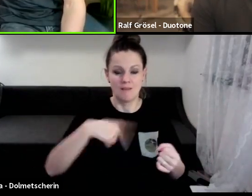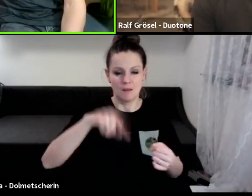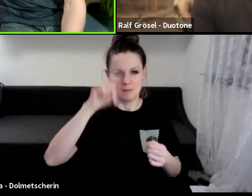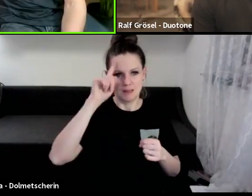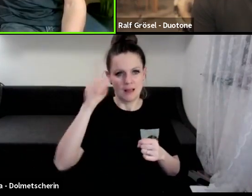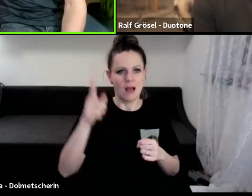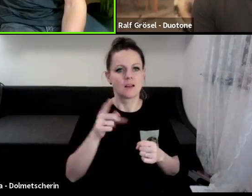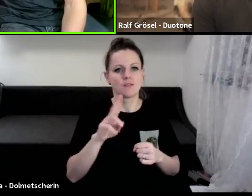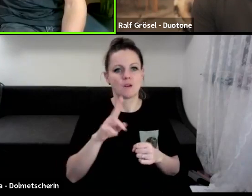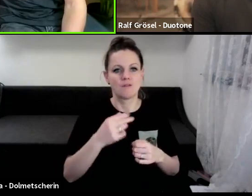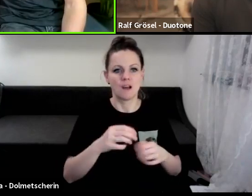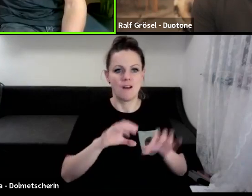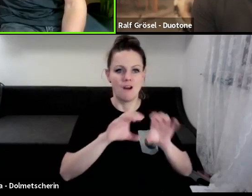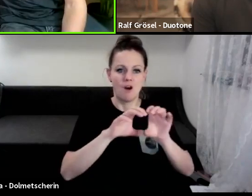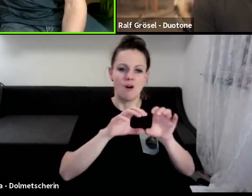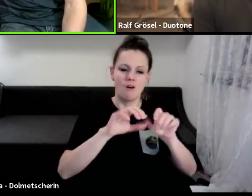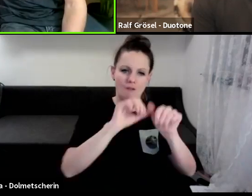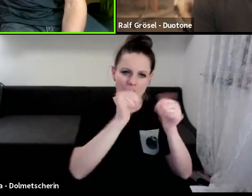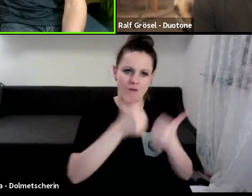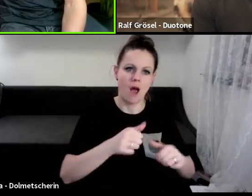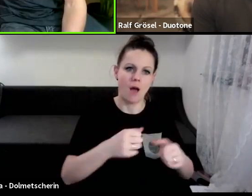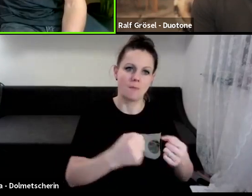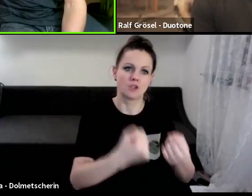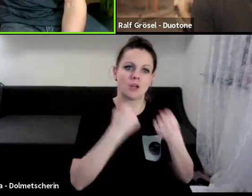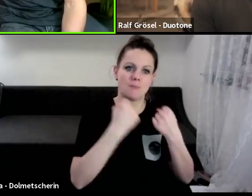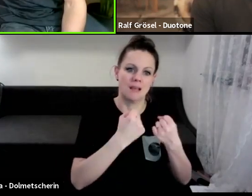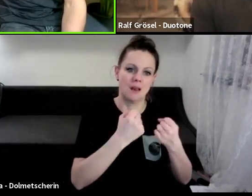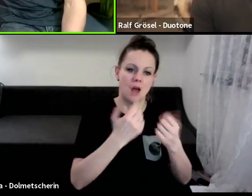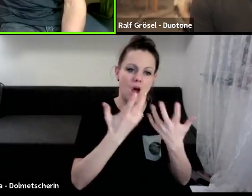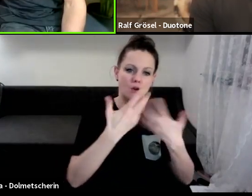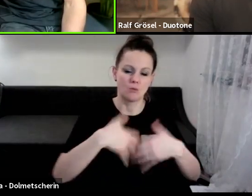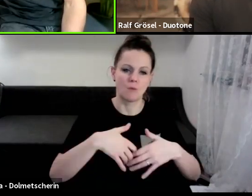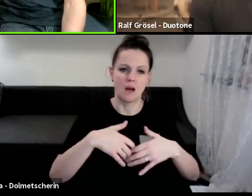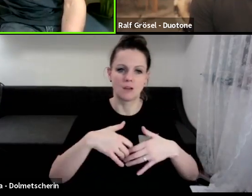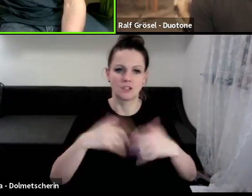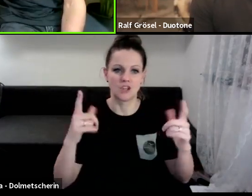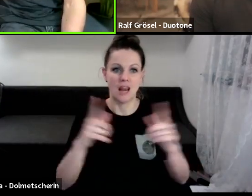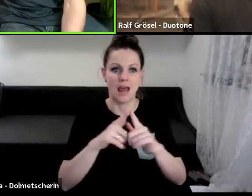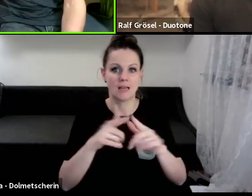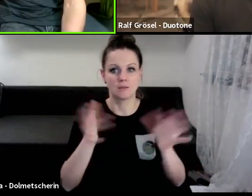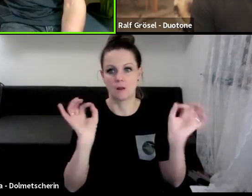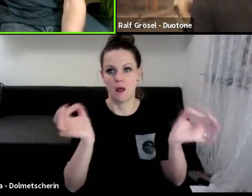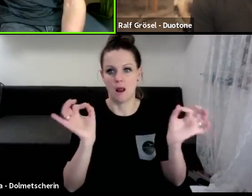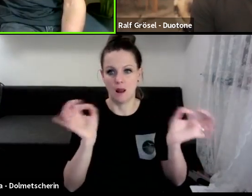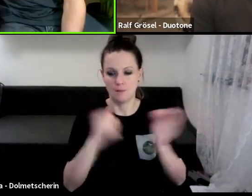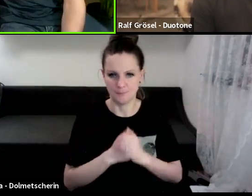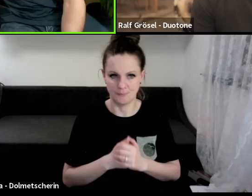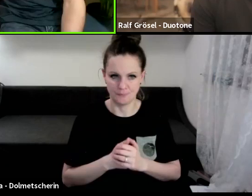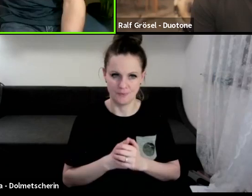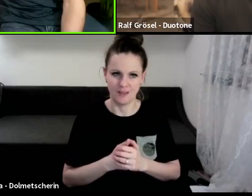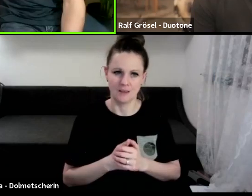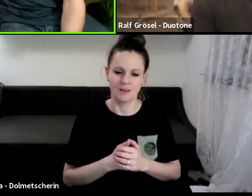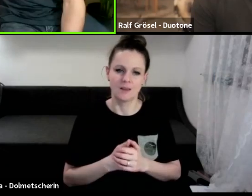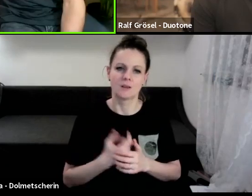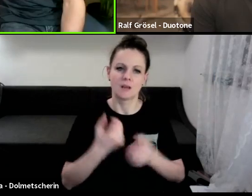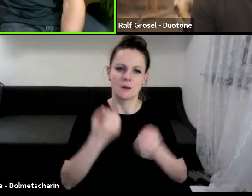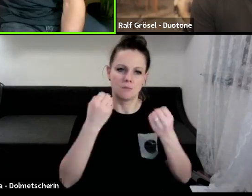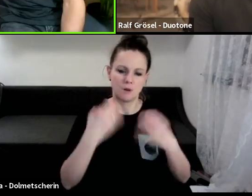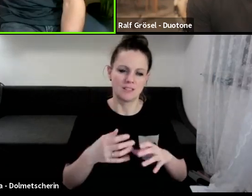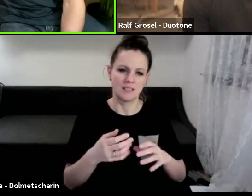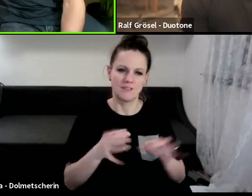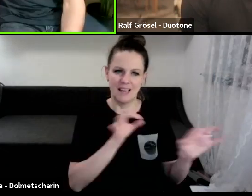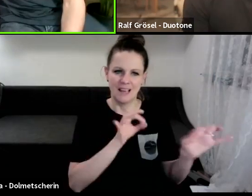stabiler die Form ist, umso mehr Leistung hat der Kite. Jetzt gab es dann irgendwann in der Industrie, sind die Pumpen gekommen mit